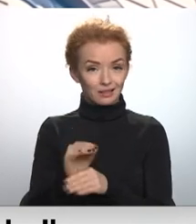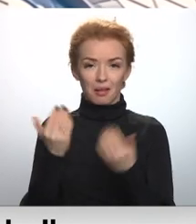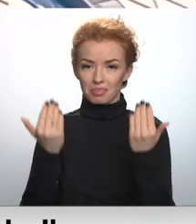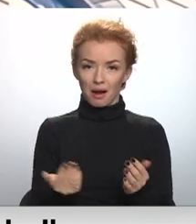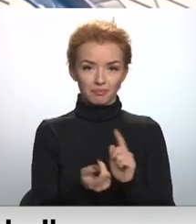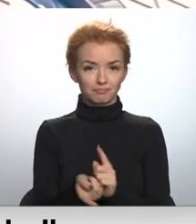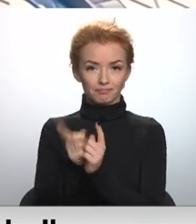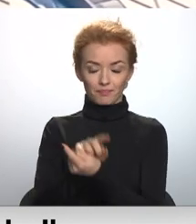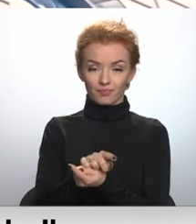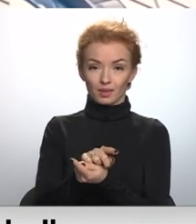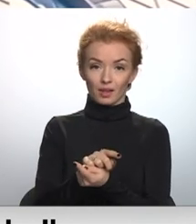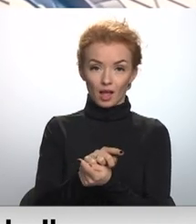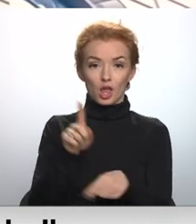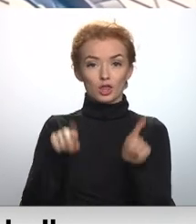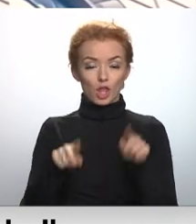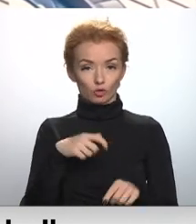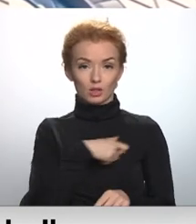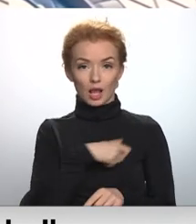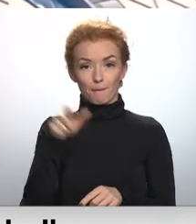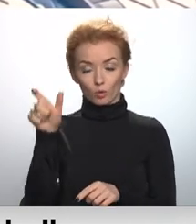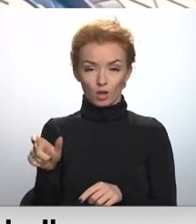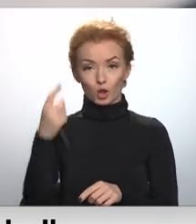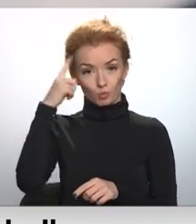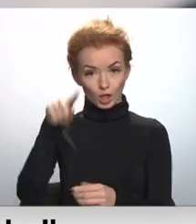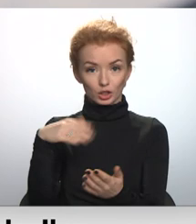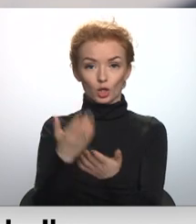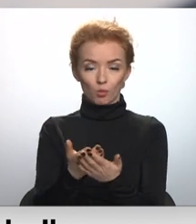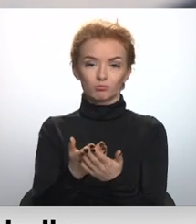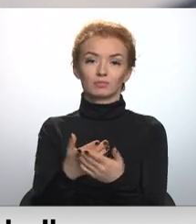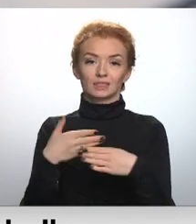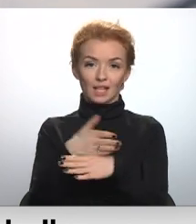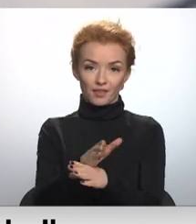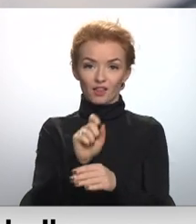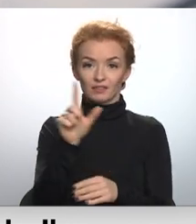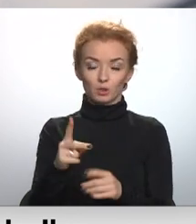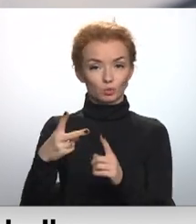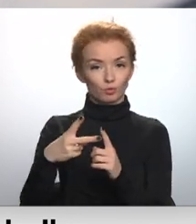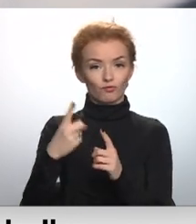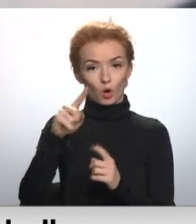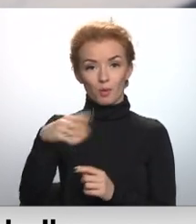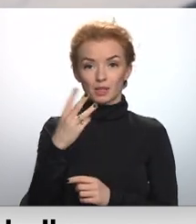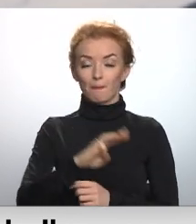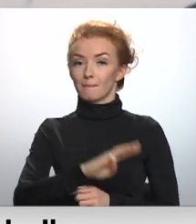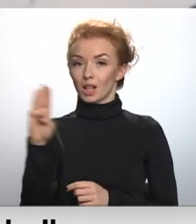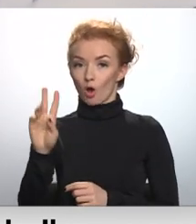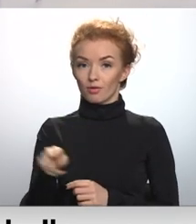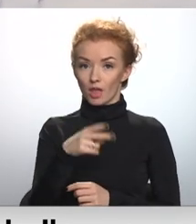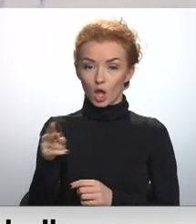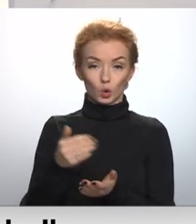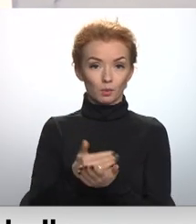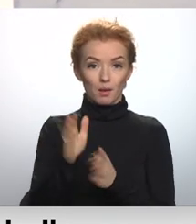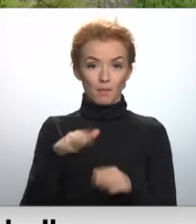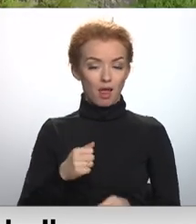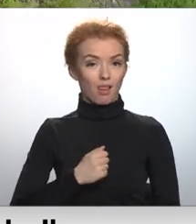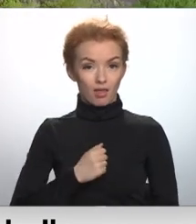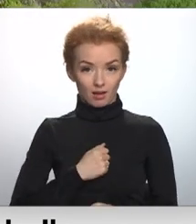Kopumā atsevišķu deputātu, ja frakcijas vadītāju priekšlikumos piedāvās sadalīt vismaz pusotru miljonu eiro, turpinot par Latgali un